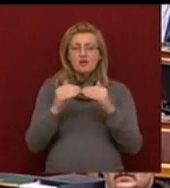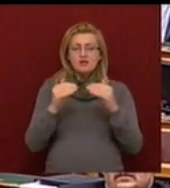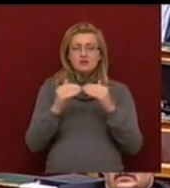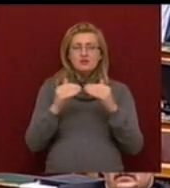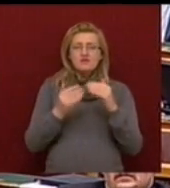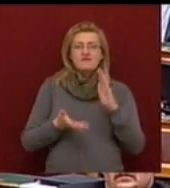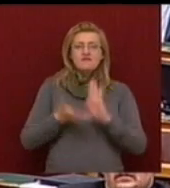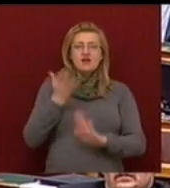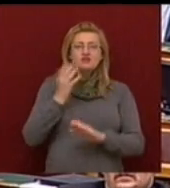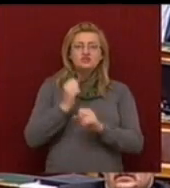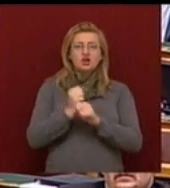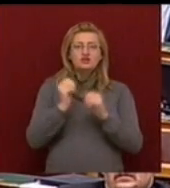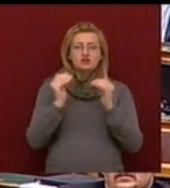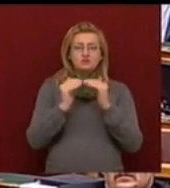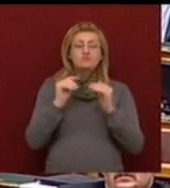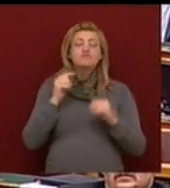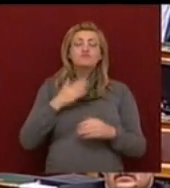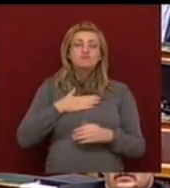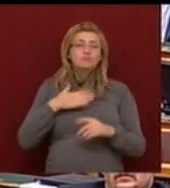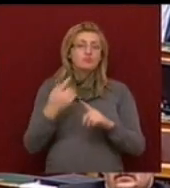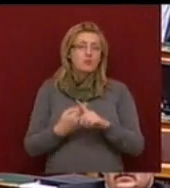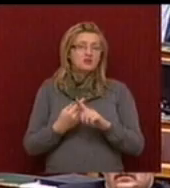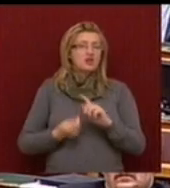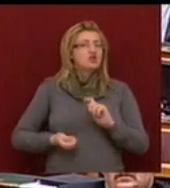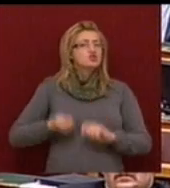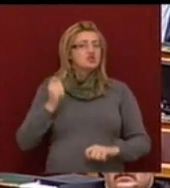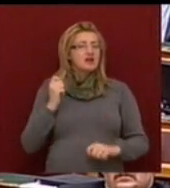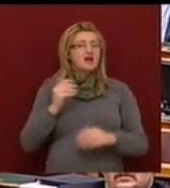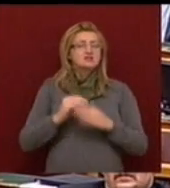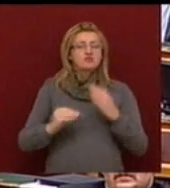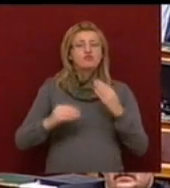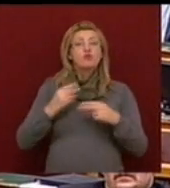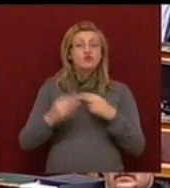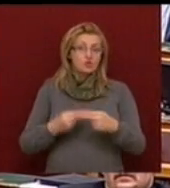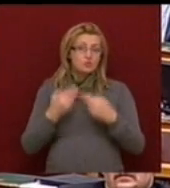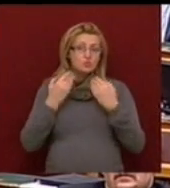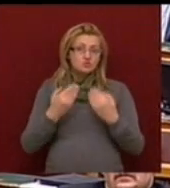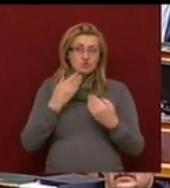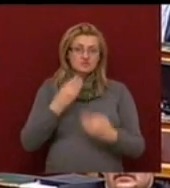fenntartható egyensúly. Ez a politikánk sikeres, ezért folytatjuk. Töszönöm szépen.